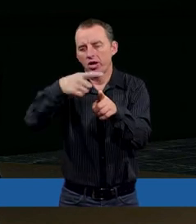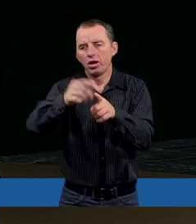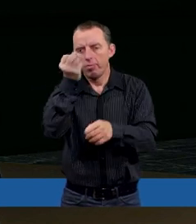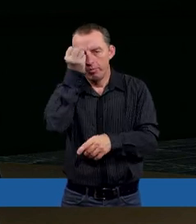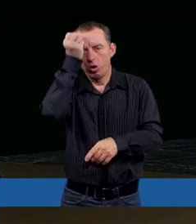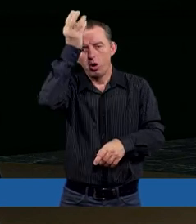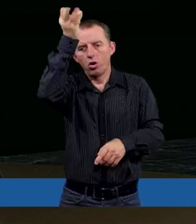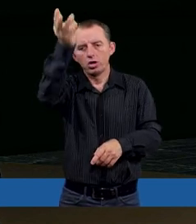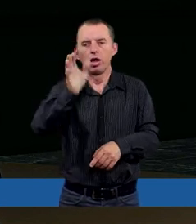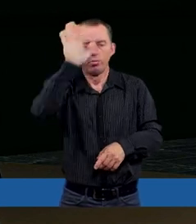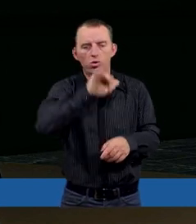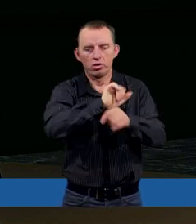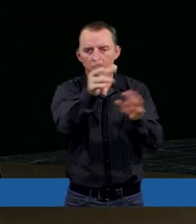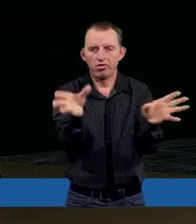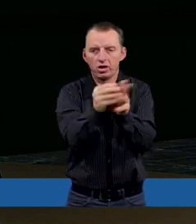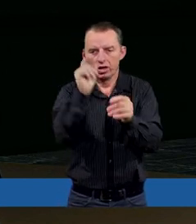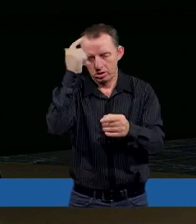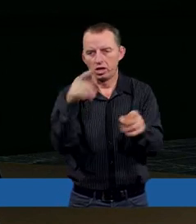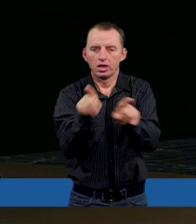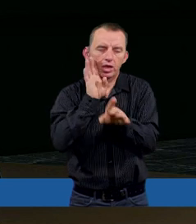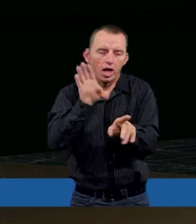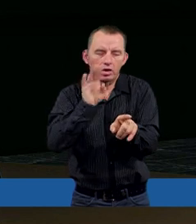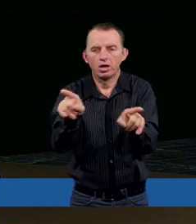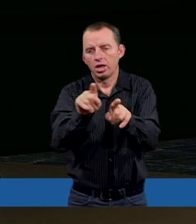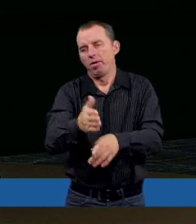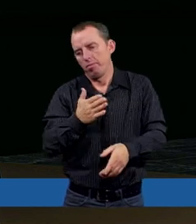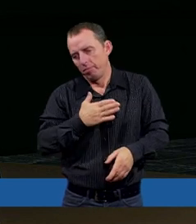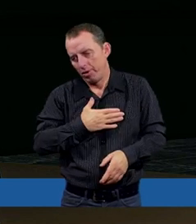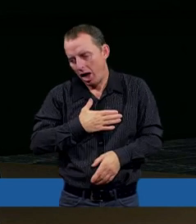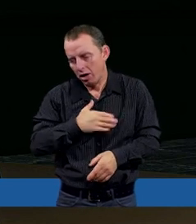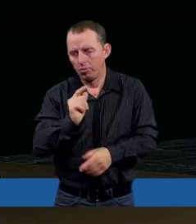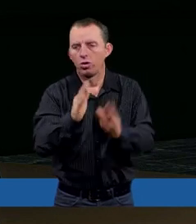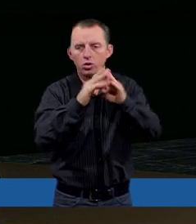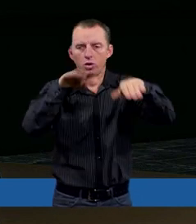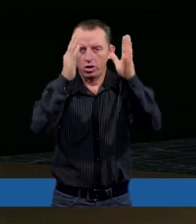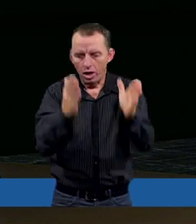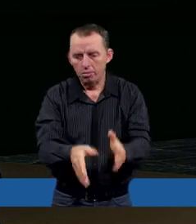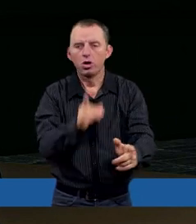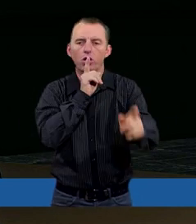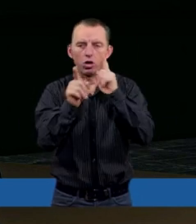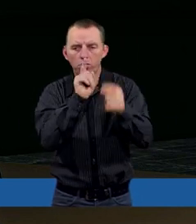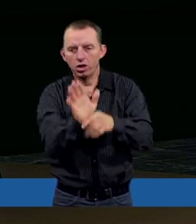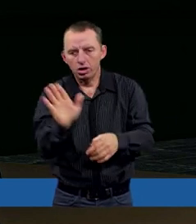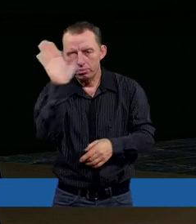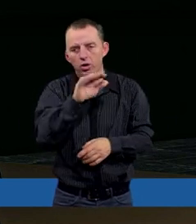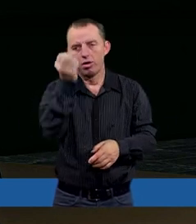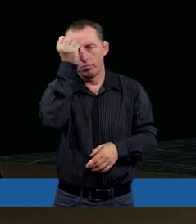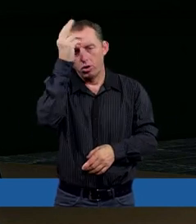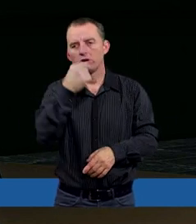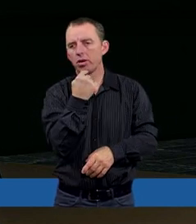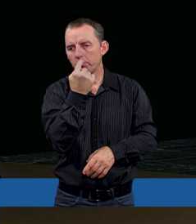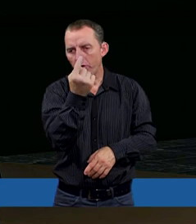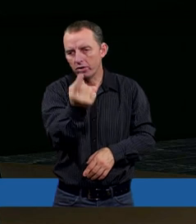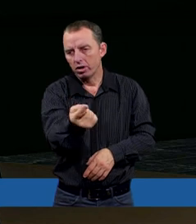Mojżesz, że Bóg ich wybrał. Bo oni tacy sami są. Oni też mają prawo pójść do namiotu rozmawiać z Bogiem. No to Mojżesz im